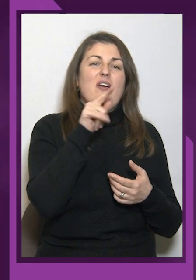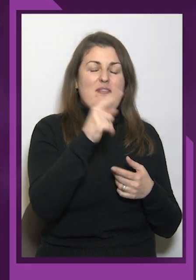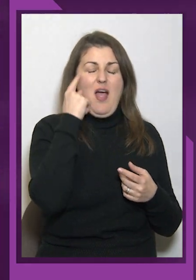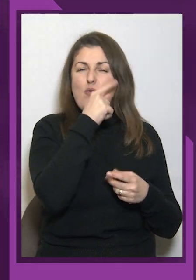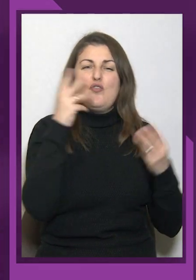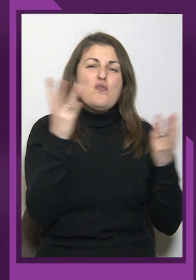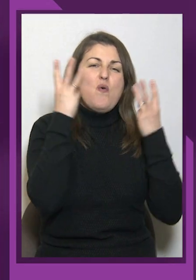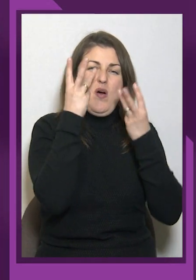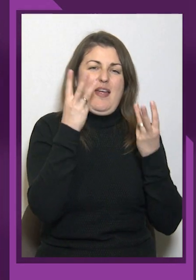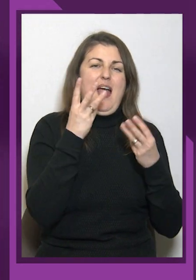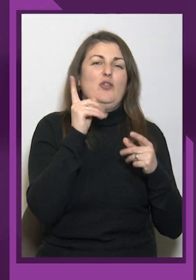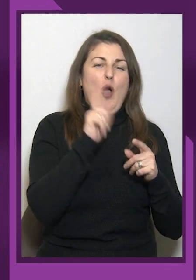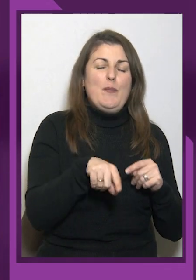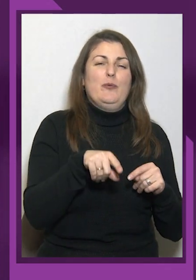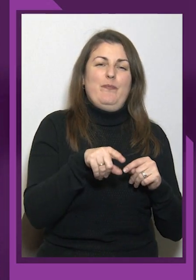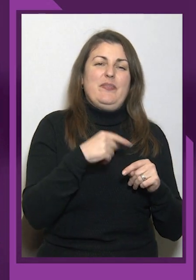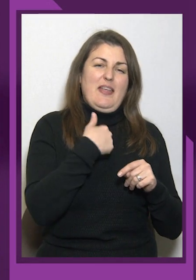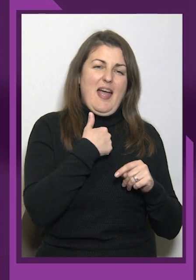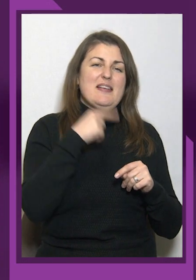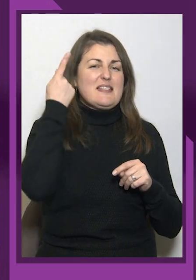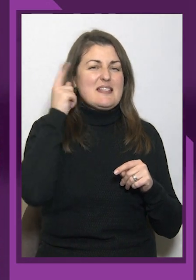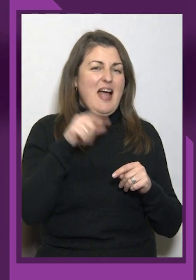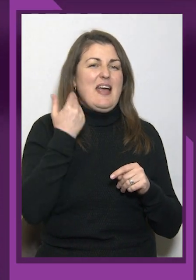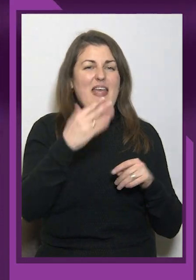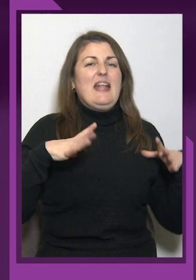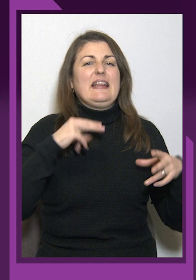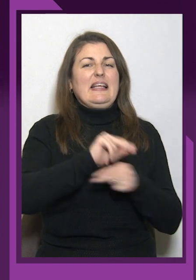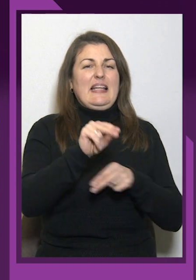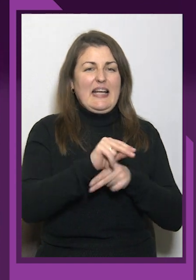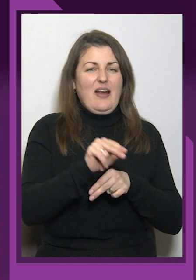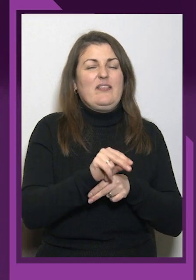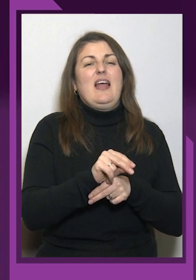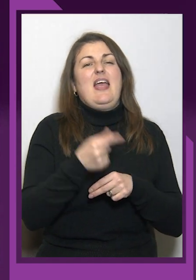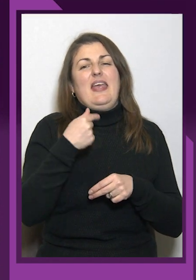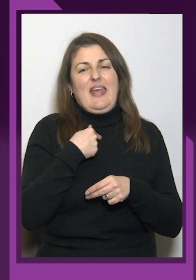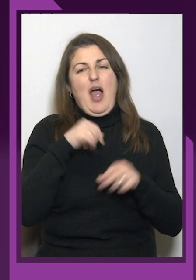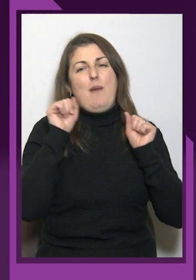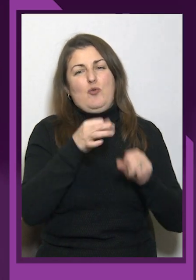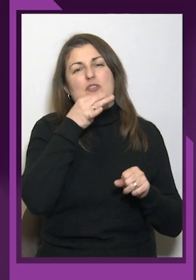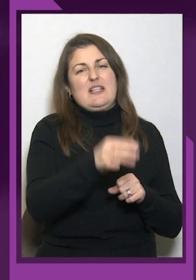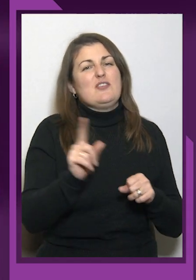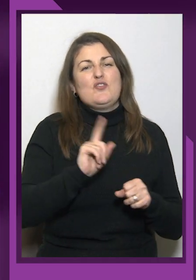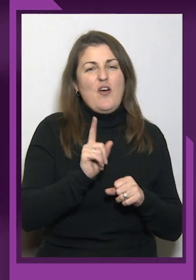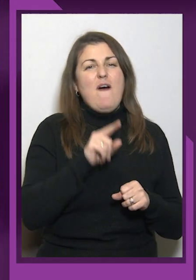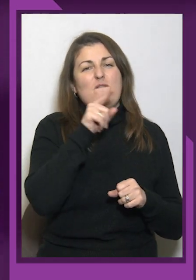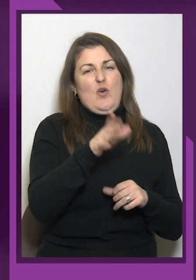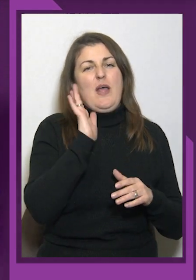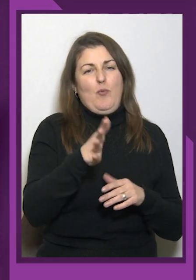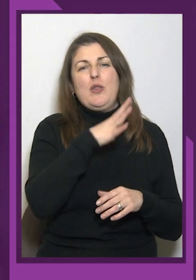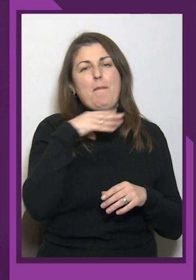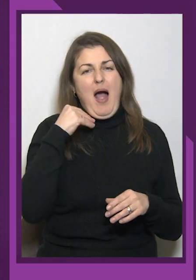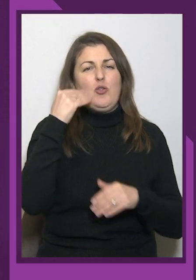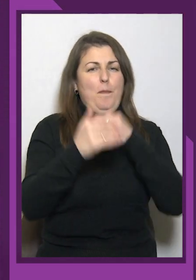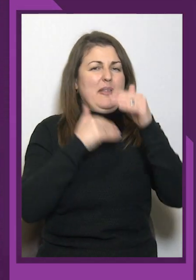горять очі. Тому я знаю її тренерів. І я можу сказати, що вона буде багато